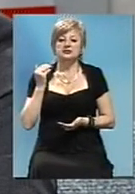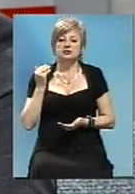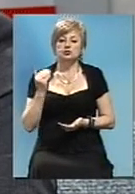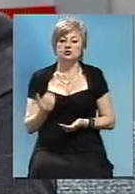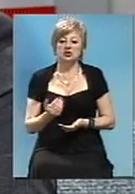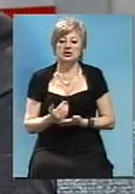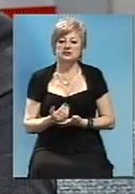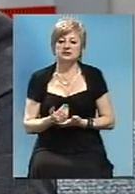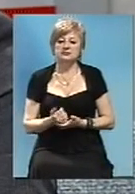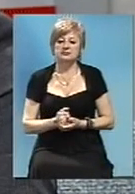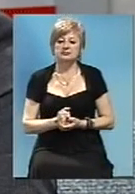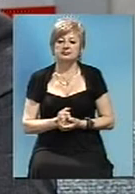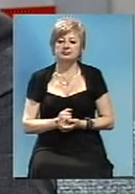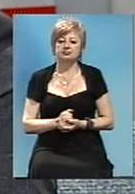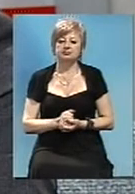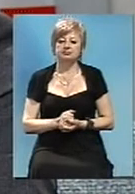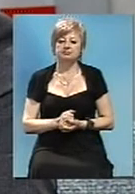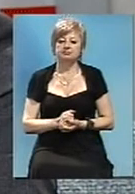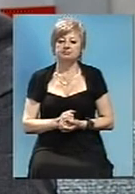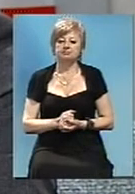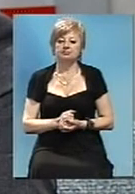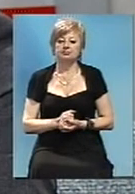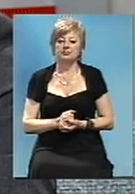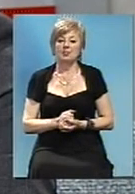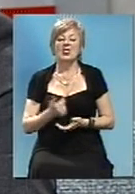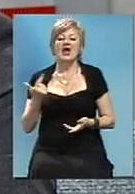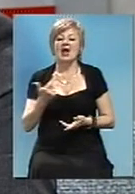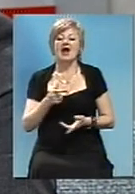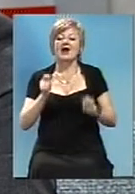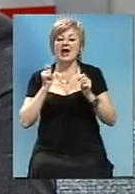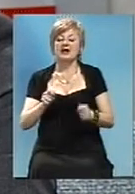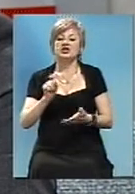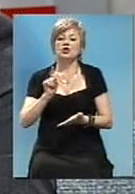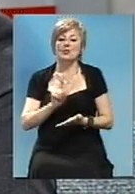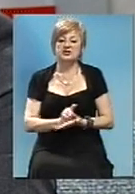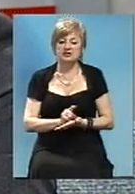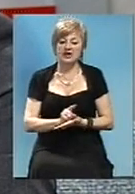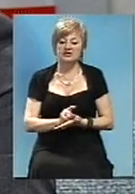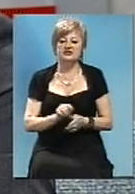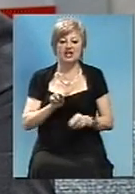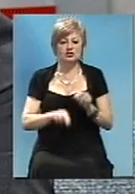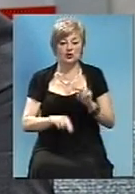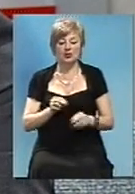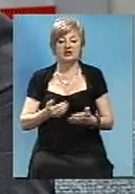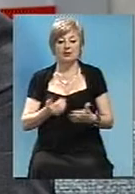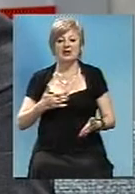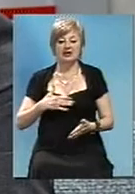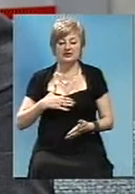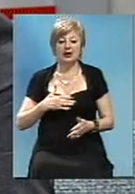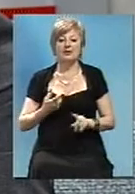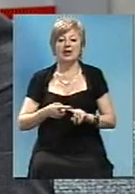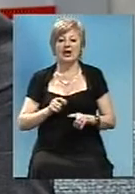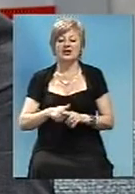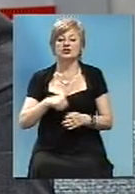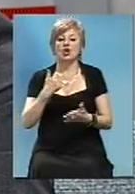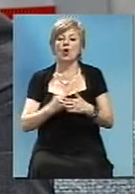гарантийне обязательство підрядчика перед нами, це основання